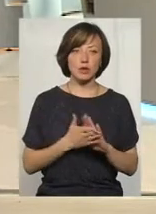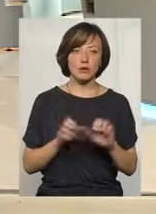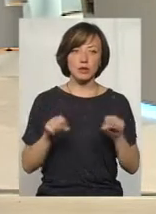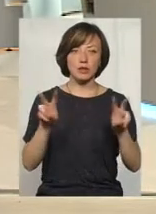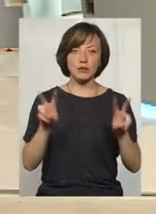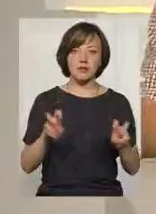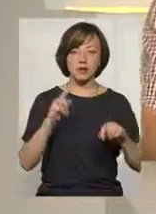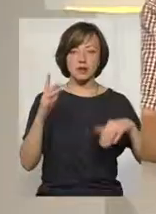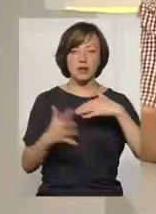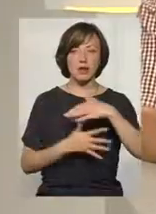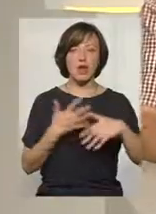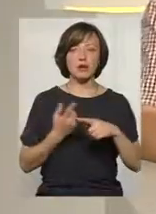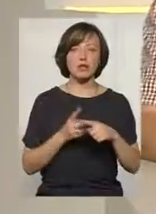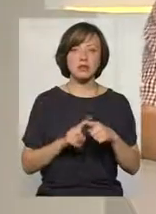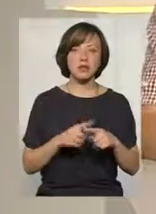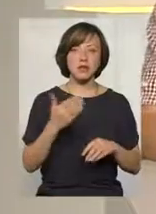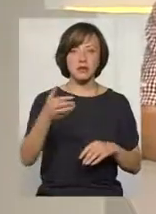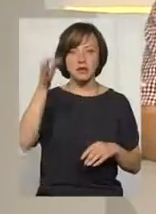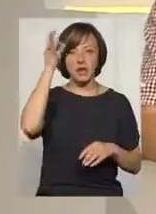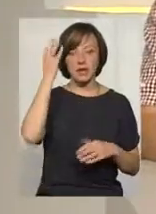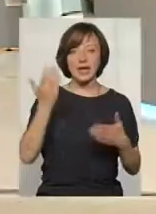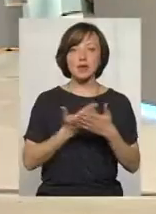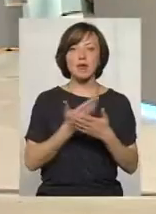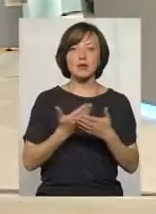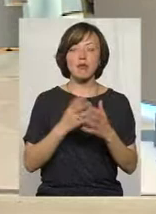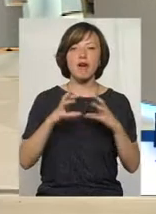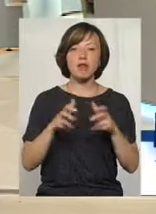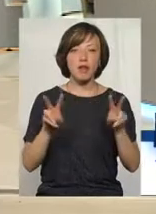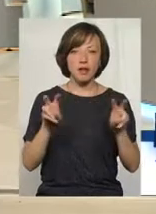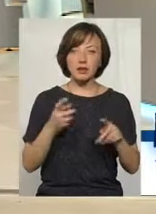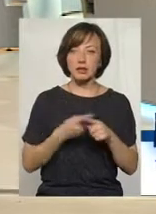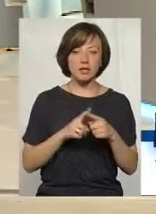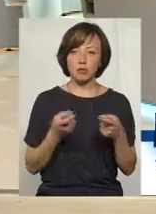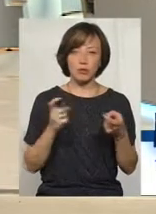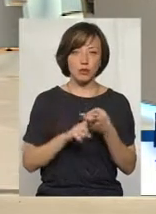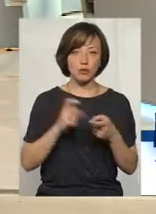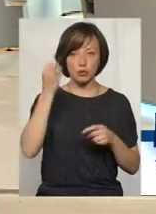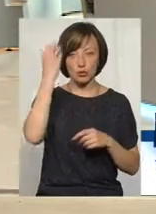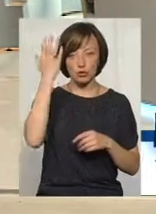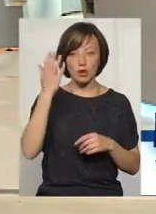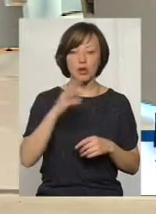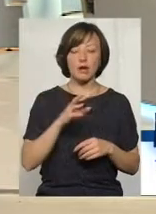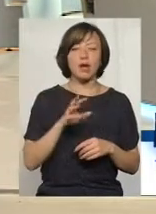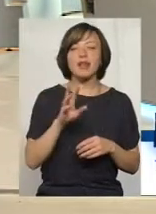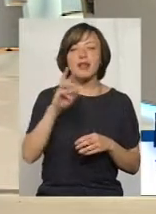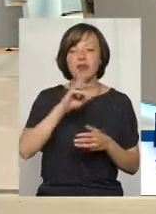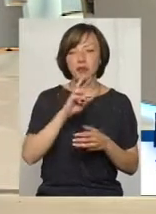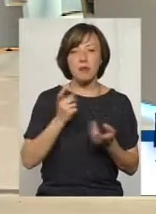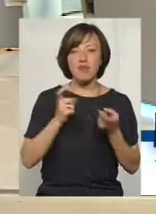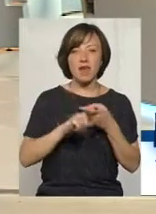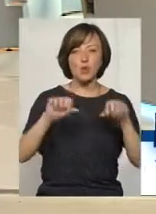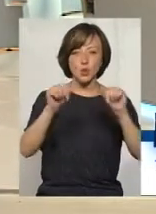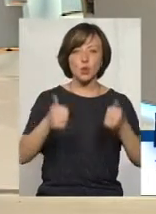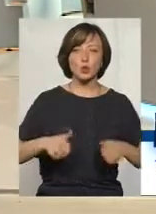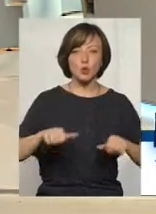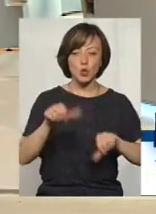назвати скандальна, це от ви вже згадували кінотеатр «Планета», але це не пов'язано з культурами Миколи Мазара, тому що, наскільки мені відомо,